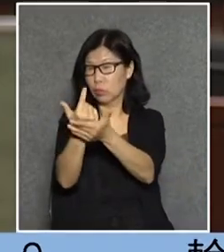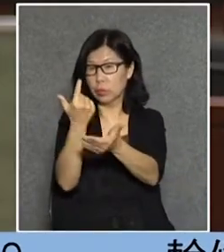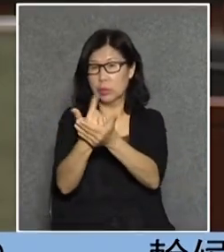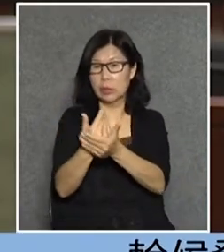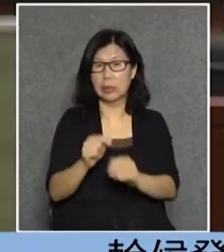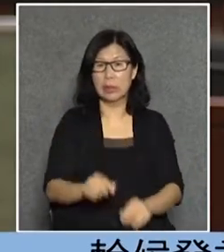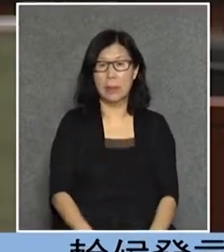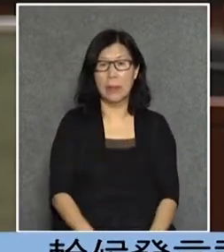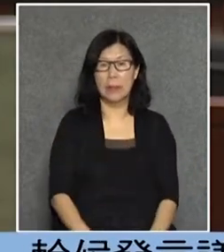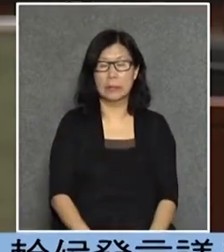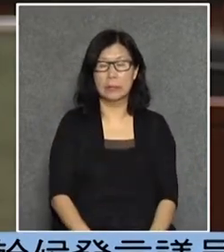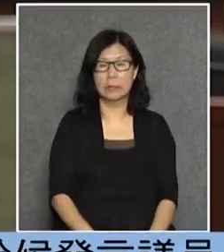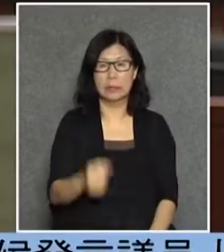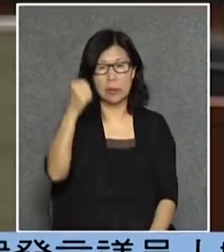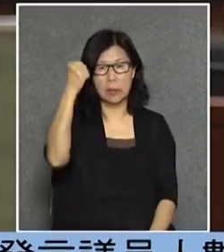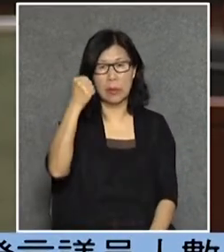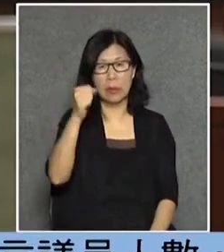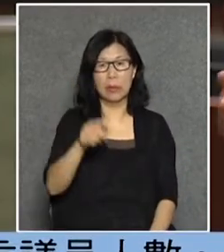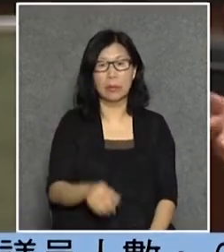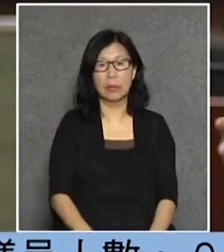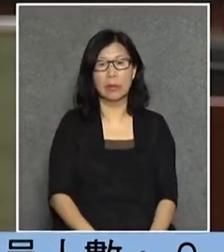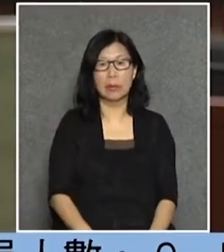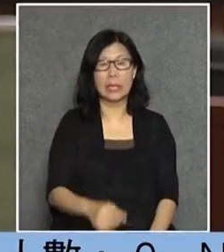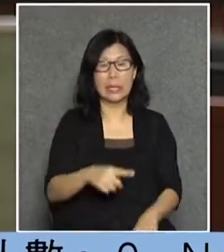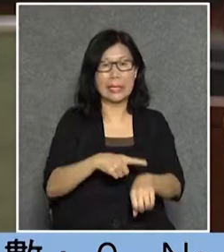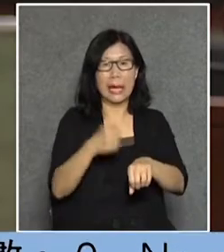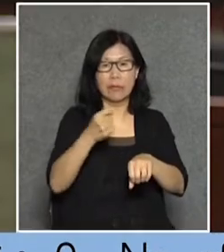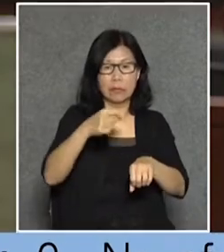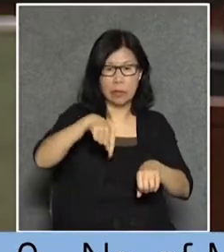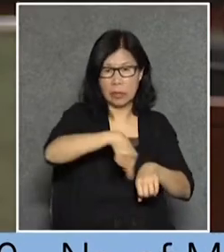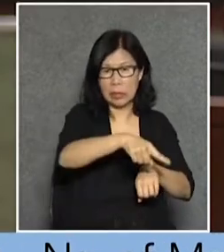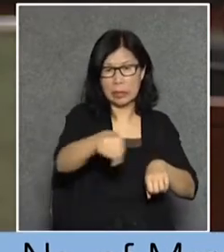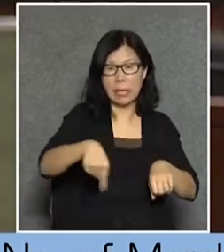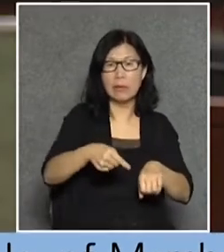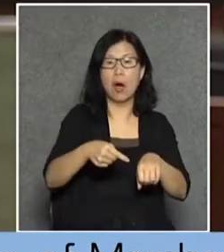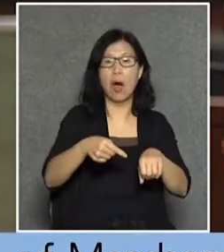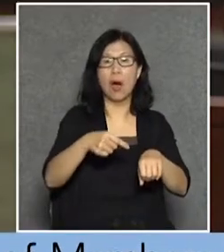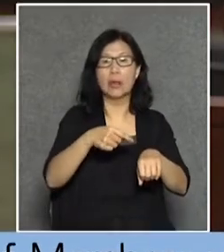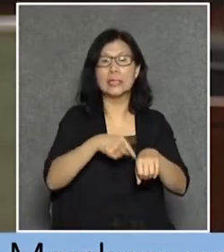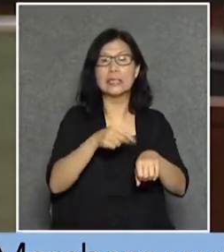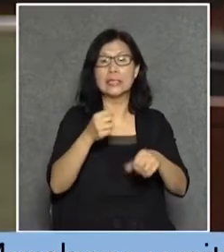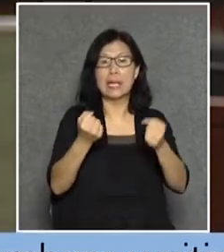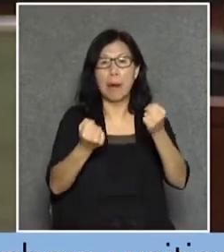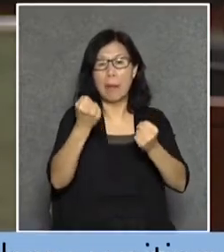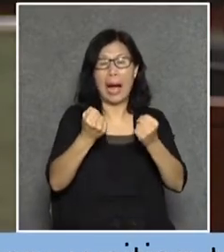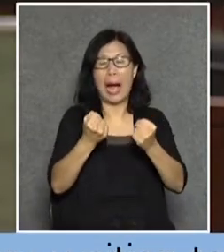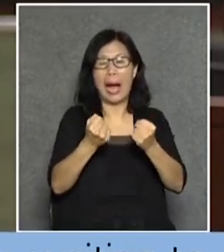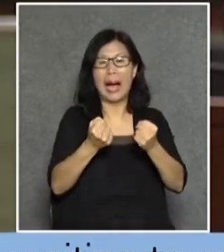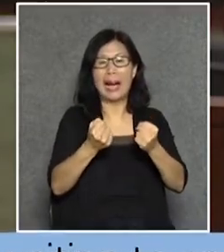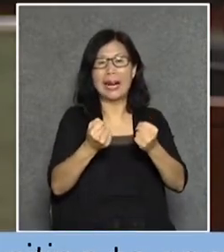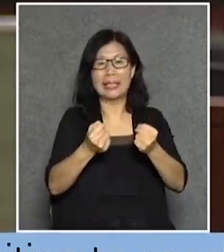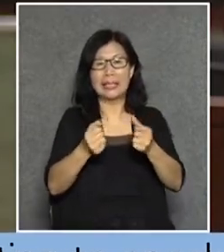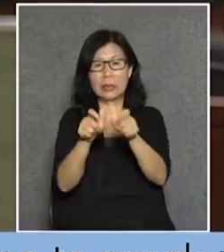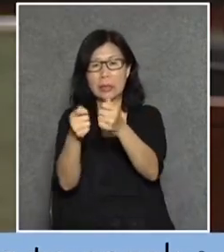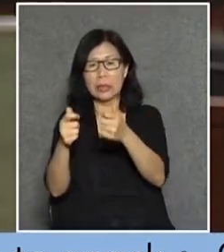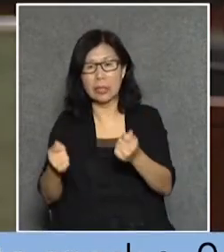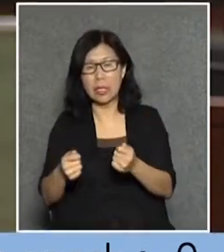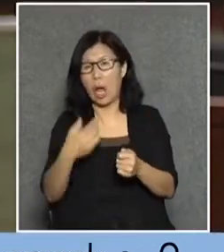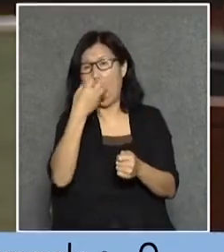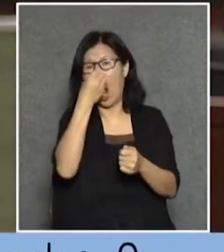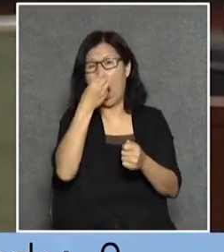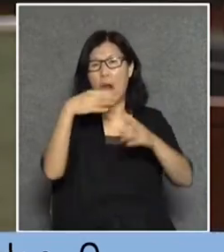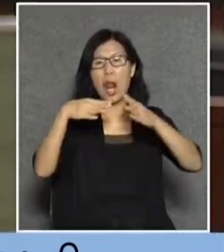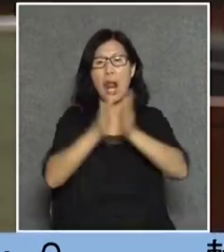等於巴士突然間有一區或一半區或一間車廠不行真的整個香港塌